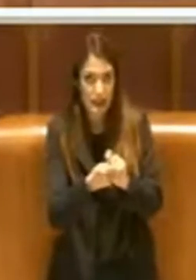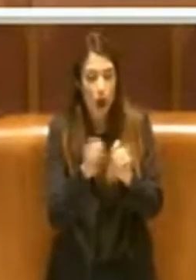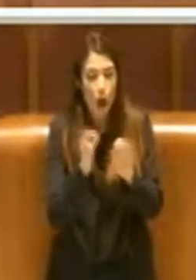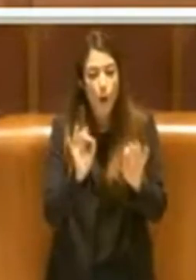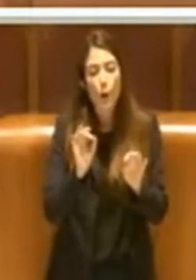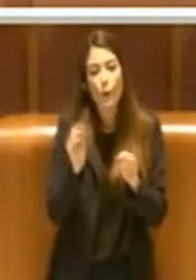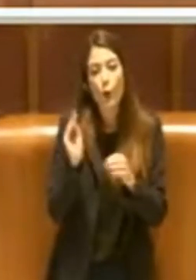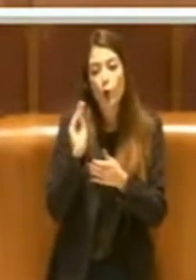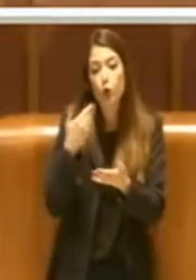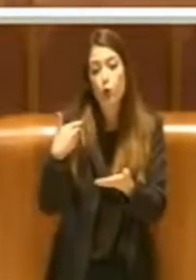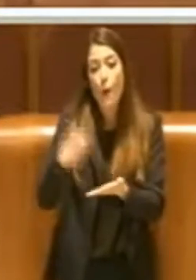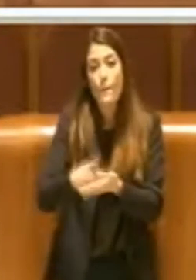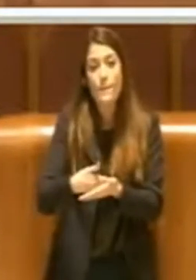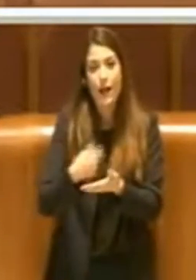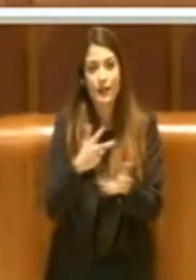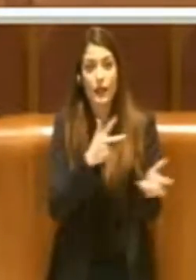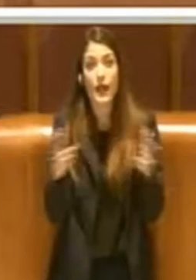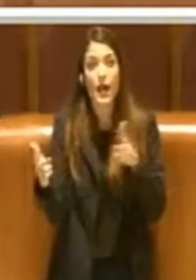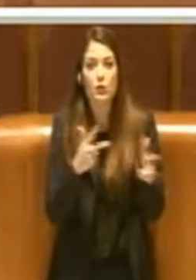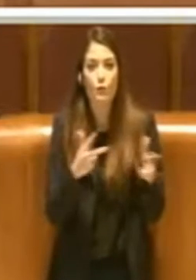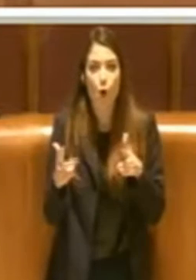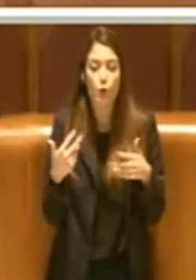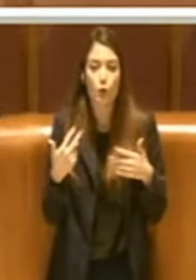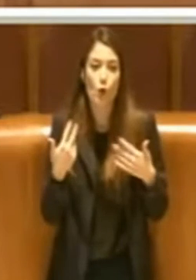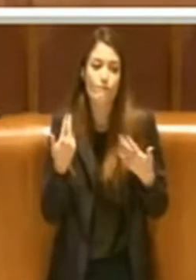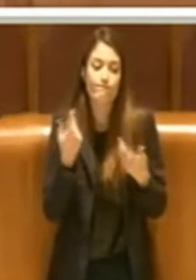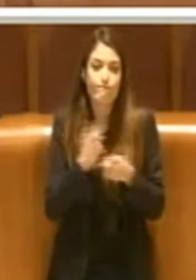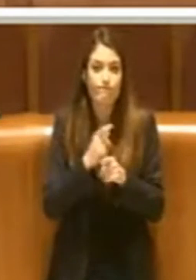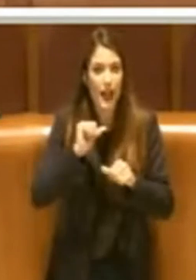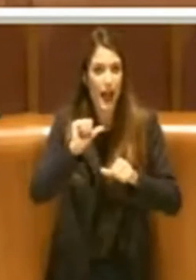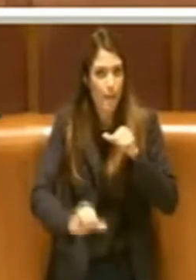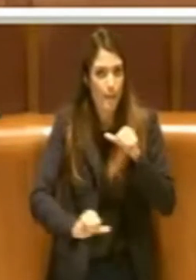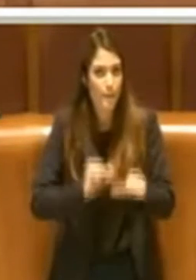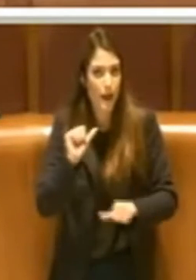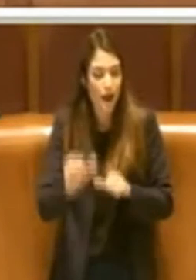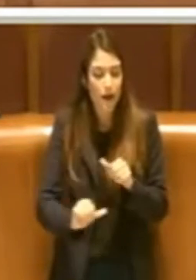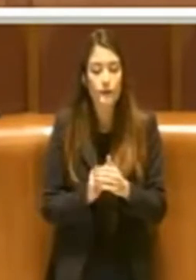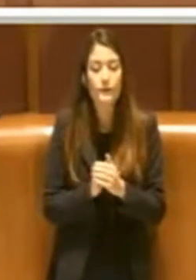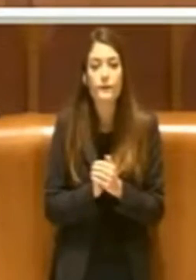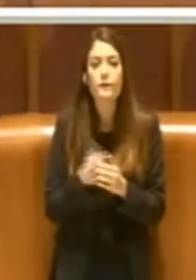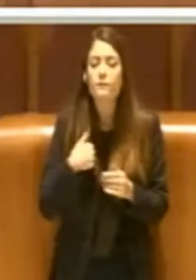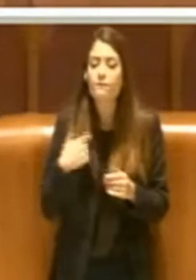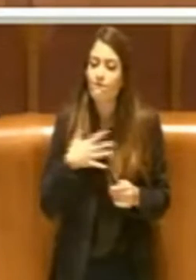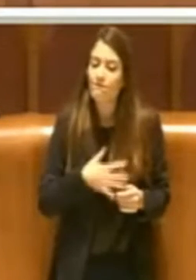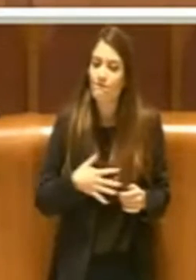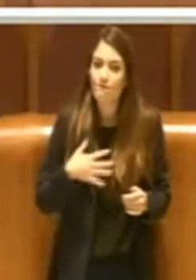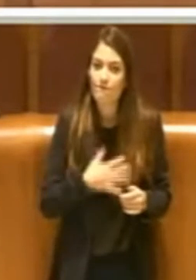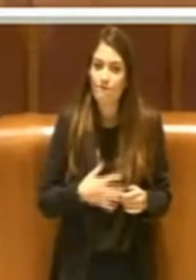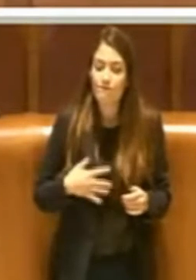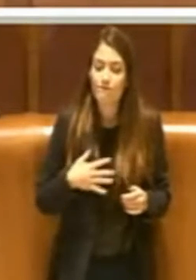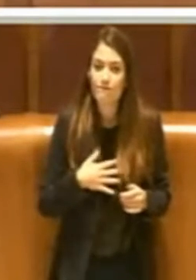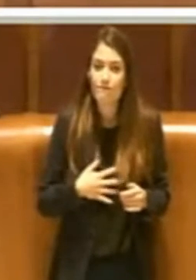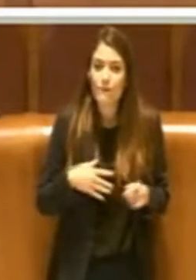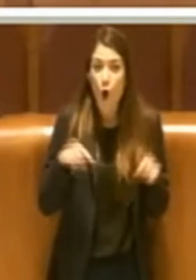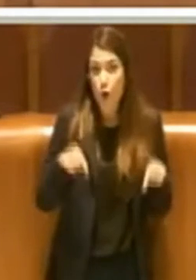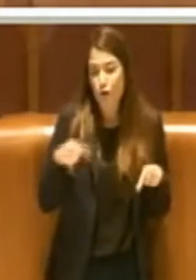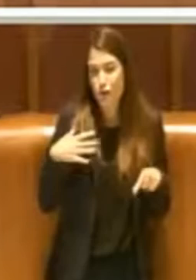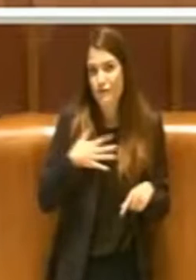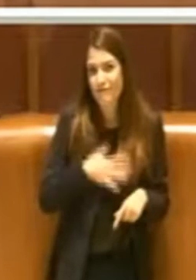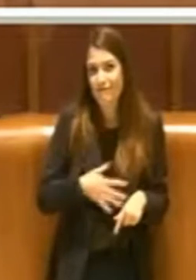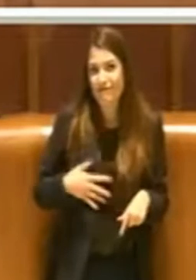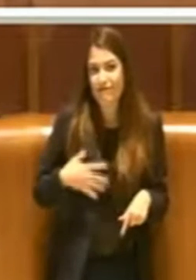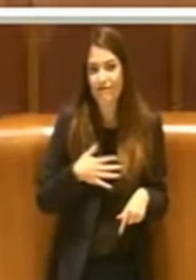trasporto che inevitabilmente è cambiata. Devo dire, ho anche apprezzato oggi, mi fa molto